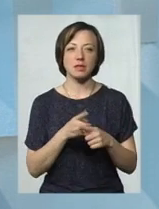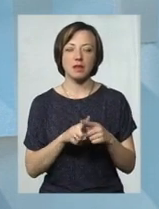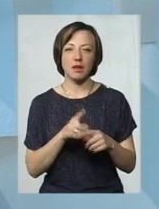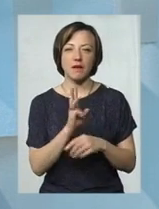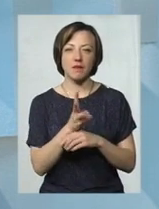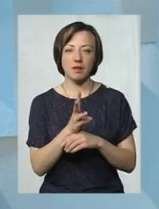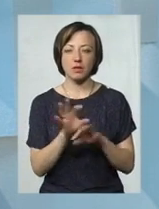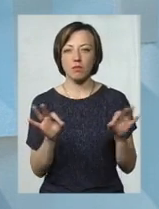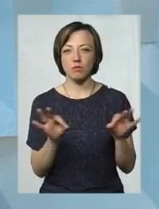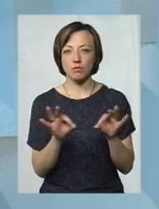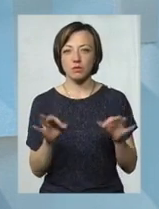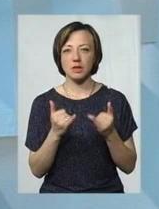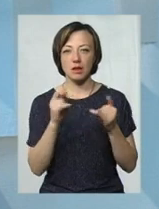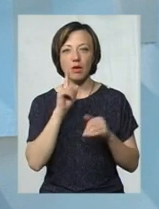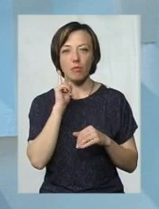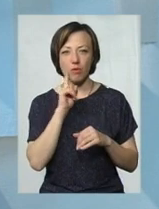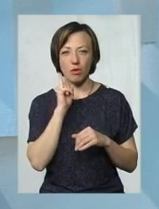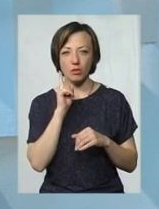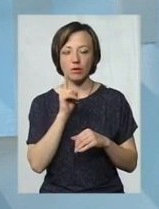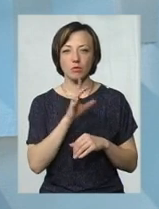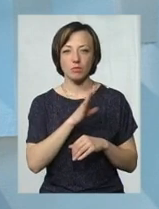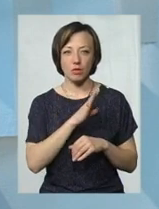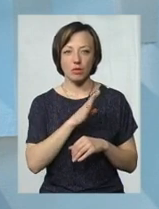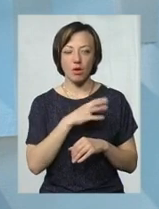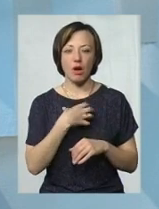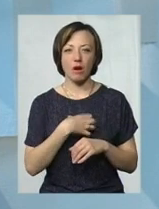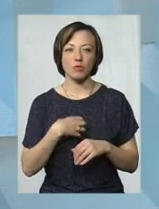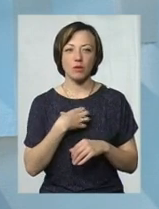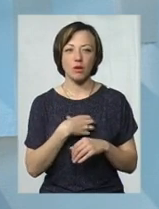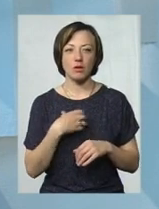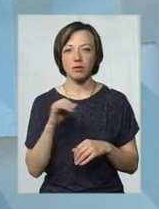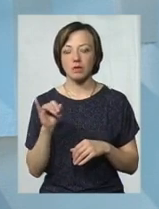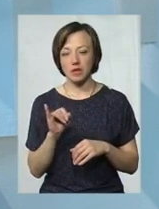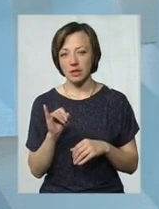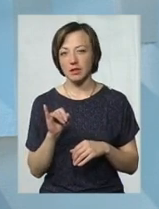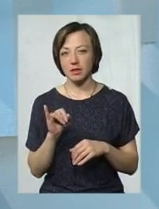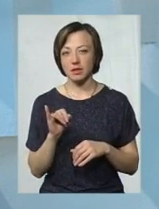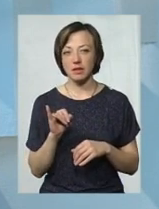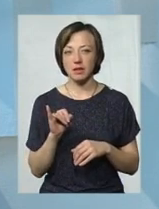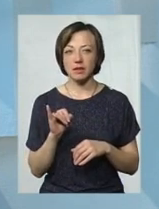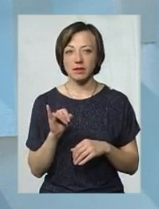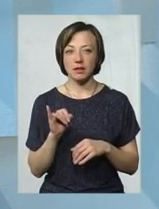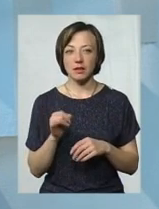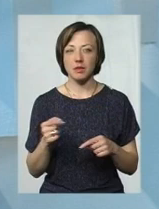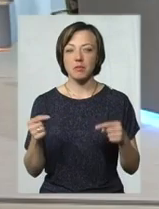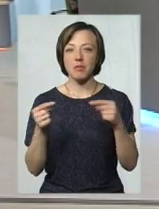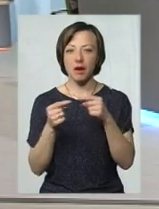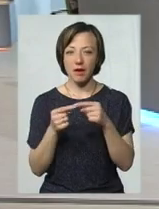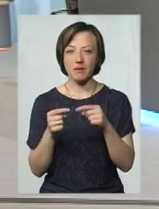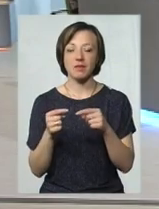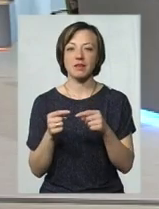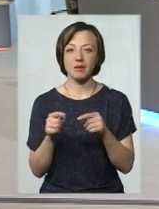музика, це для молоді було досить актуально. І в певній мірі бізнес.